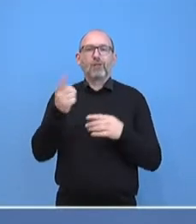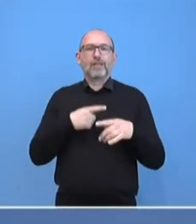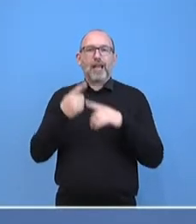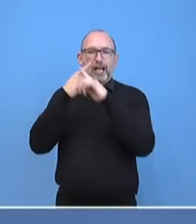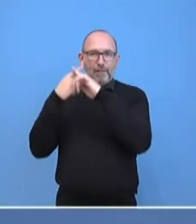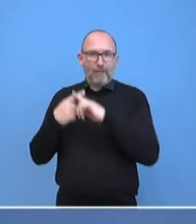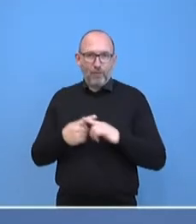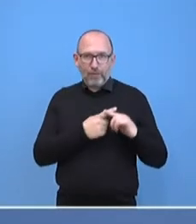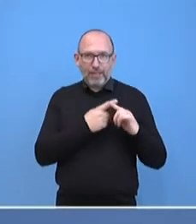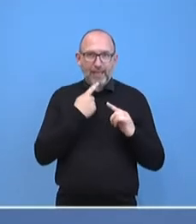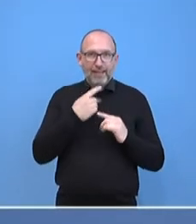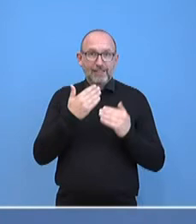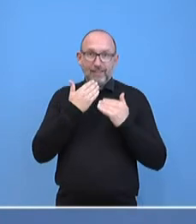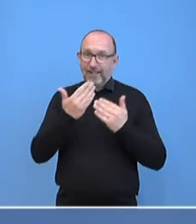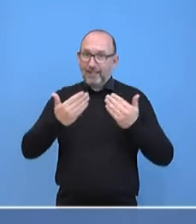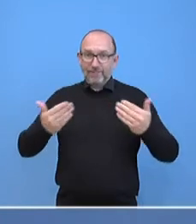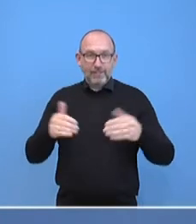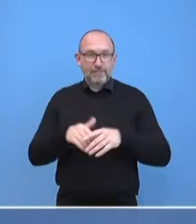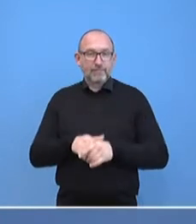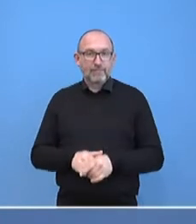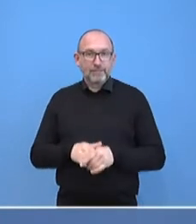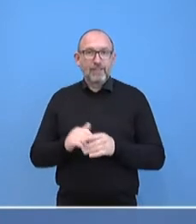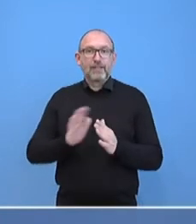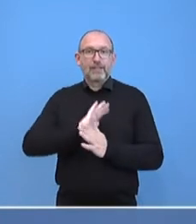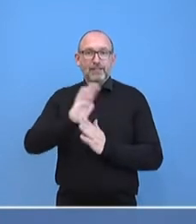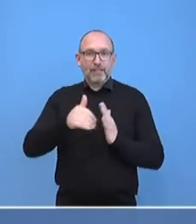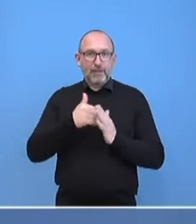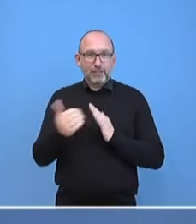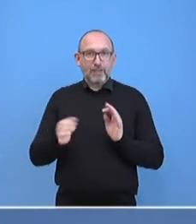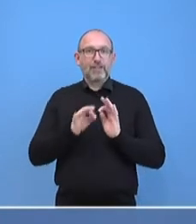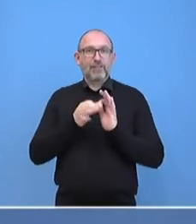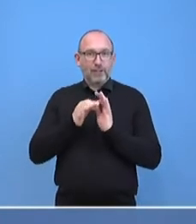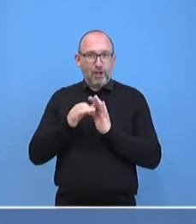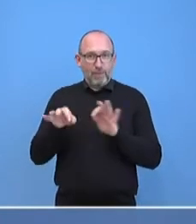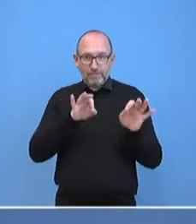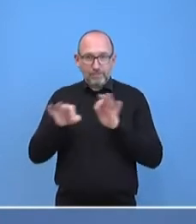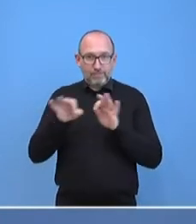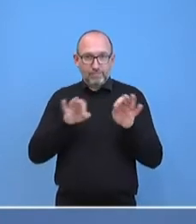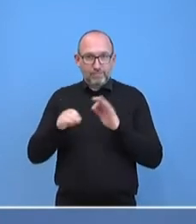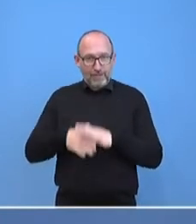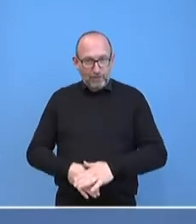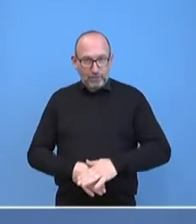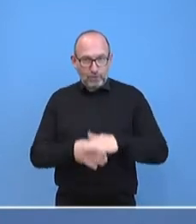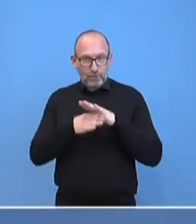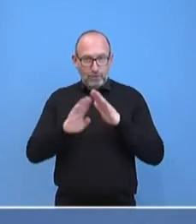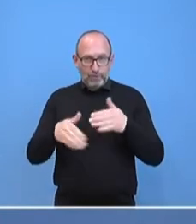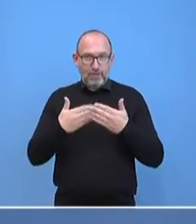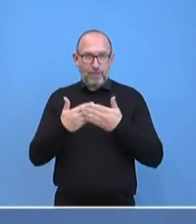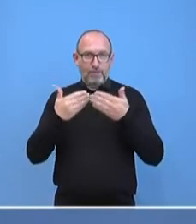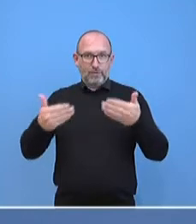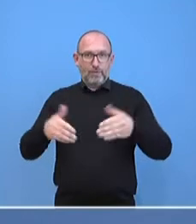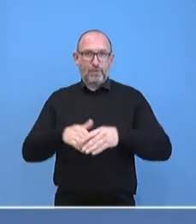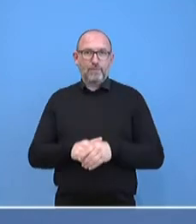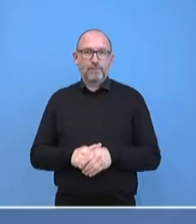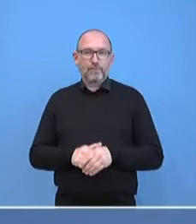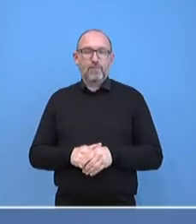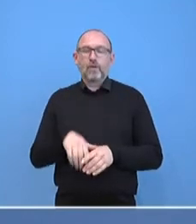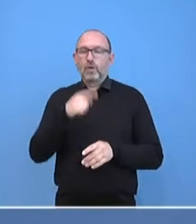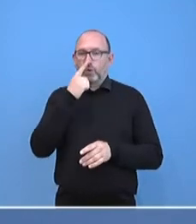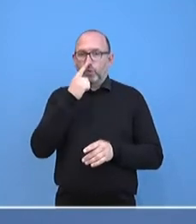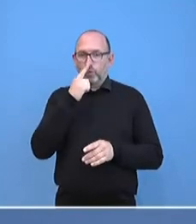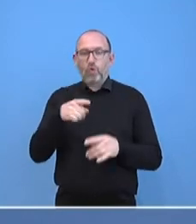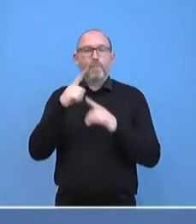dafür, dass sie die Gebärdendolmetschung unterstützen. Die ist auch nur bei